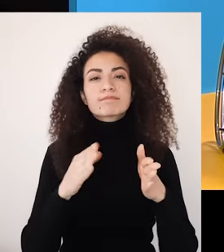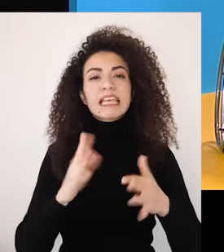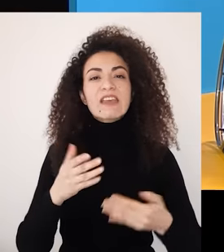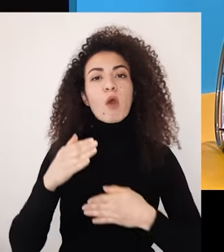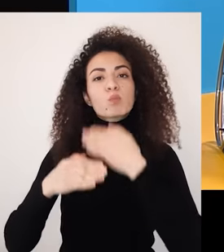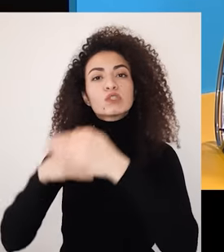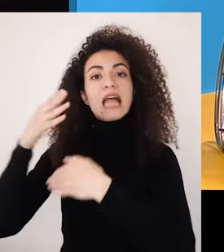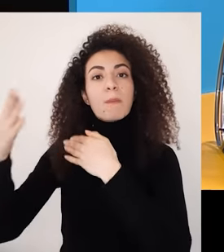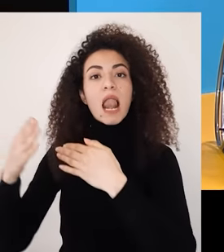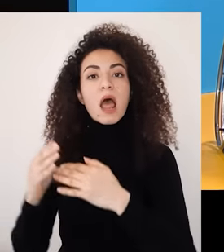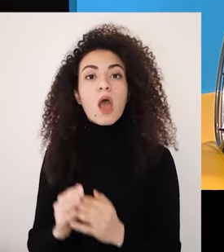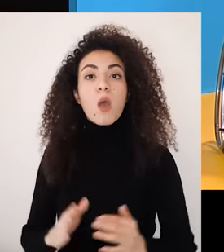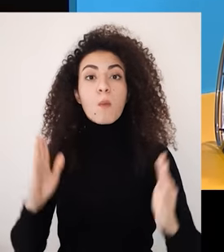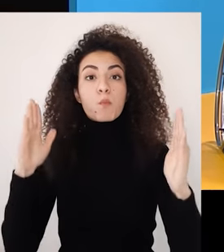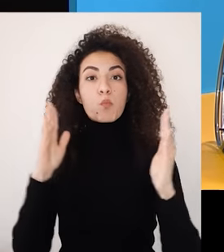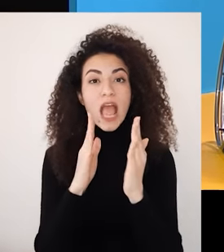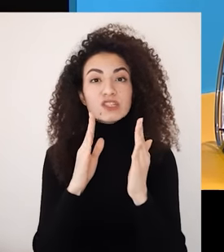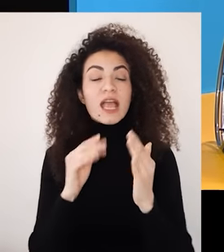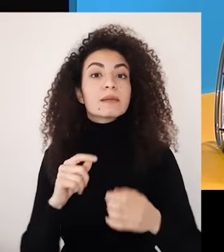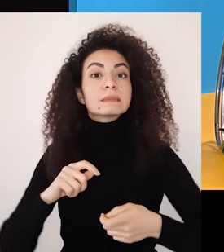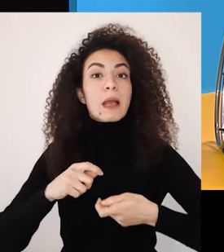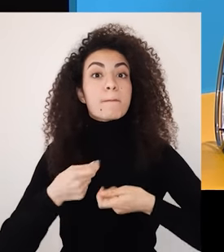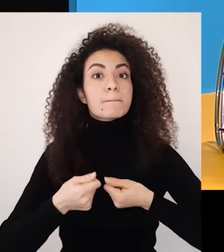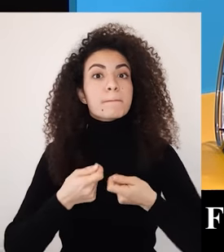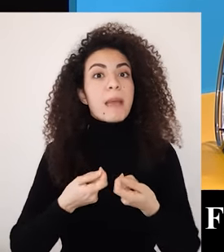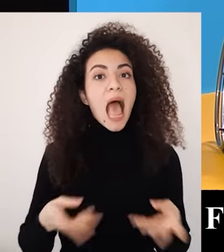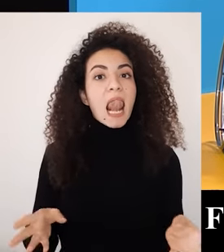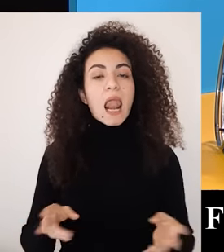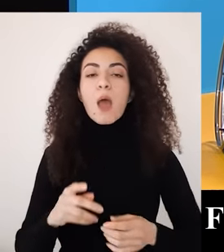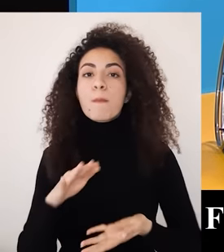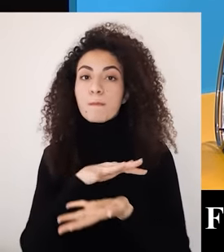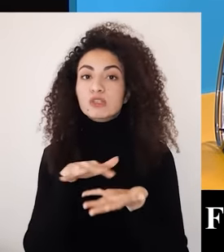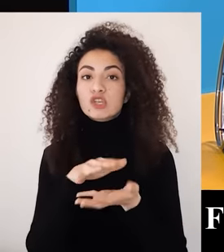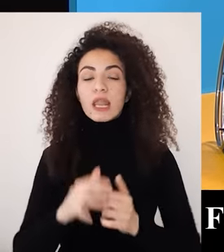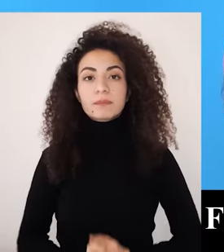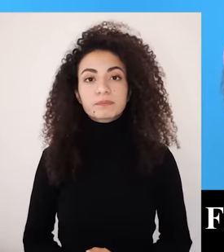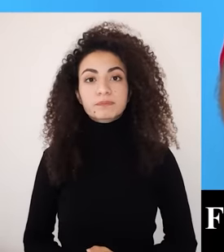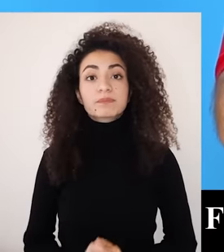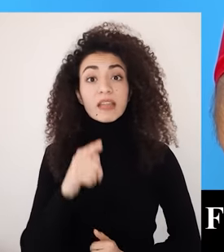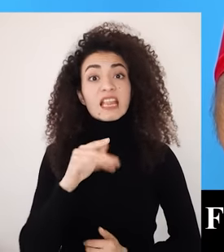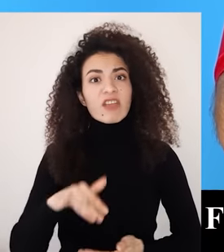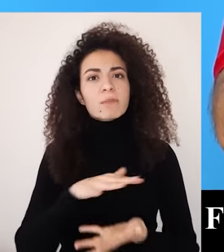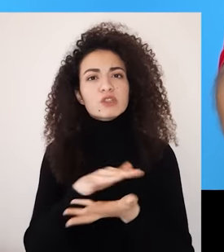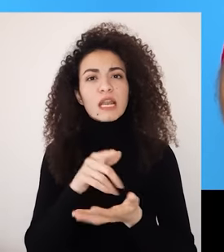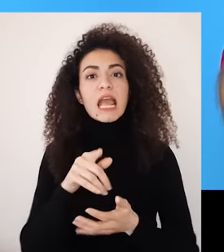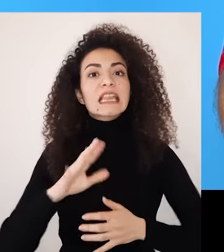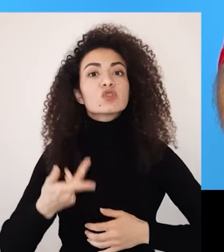منقوم فيها لمساعدة أنفسنا للإقتراب من حل المشكلة مثلاً بموقف أو مشكلة اللي عم تخترب برية شو هي الخطوات